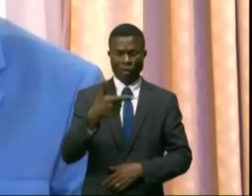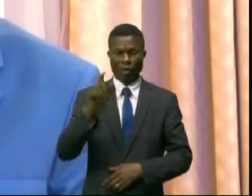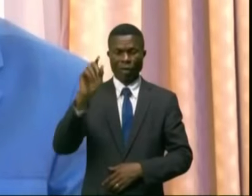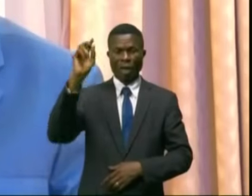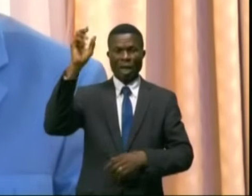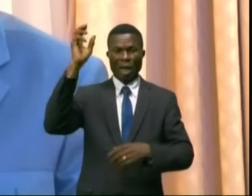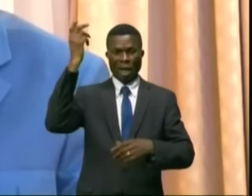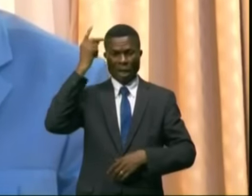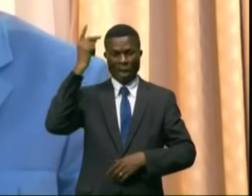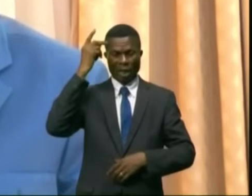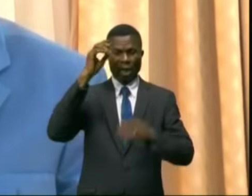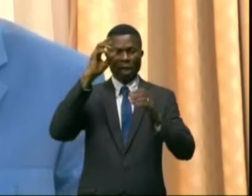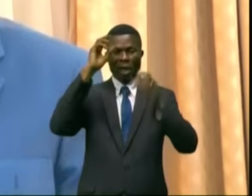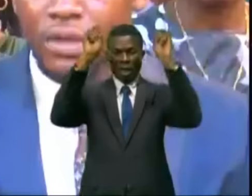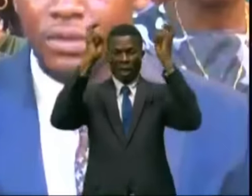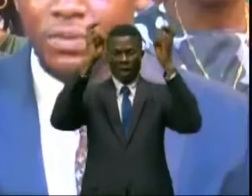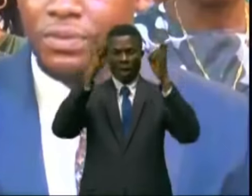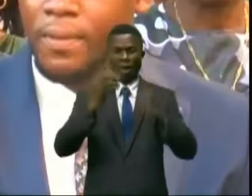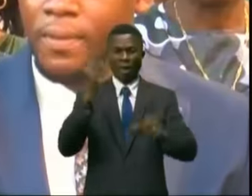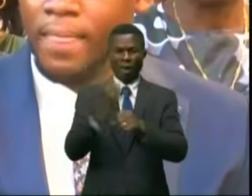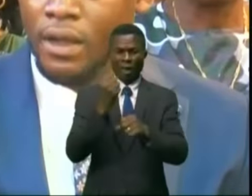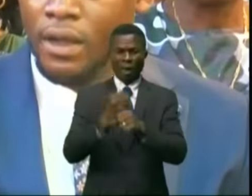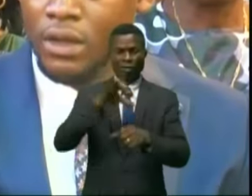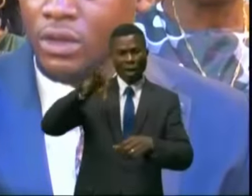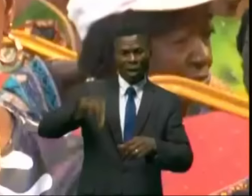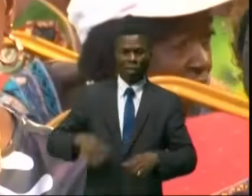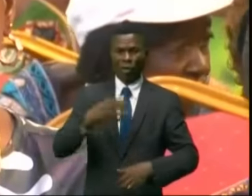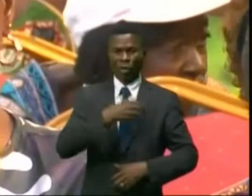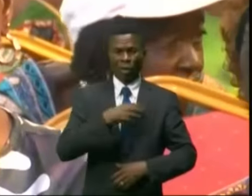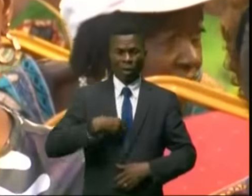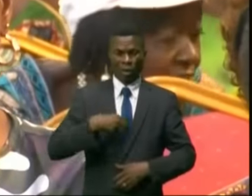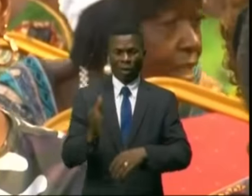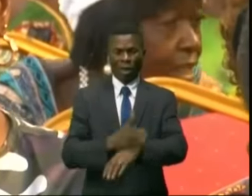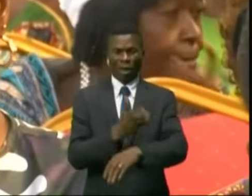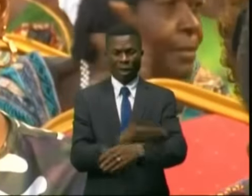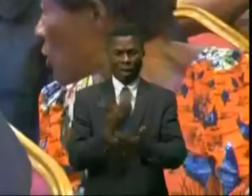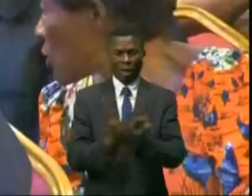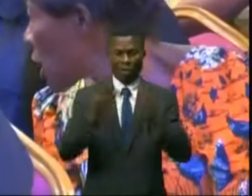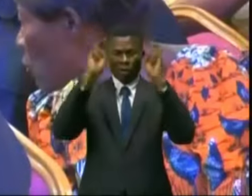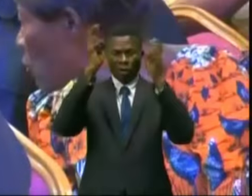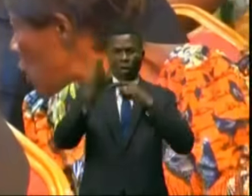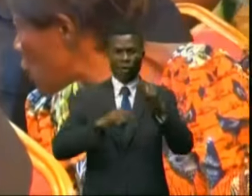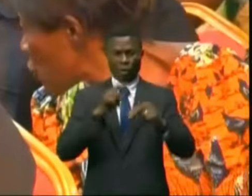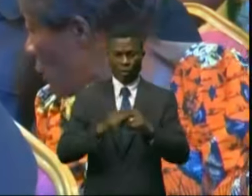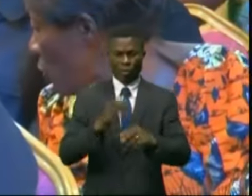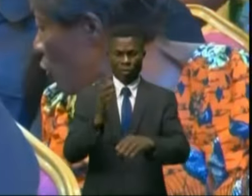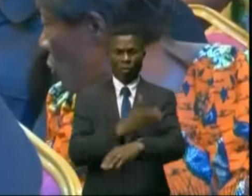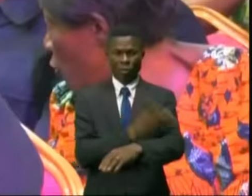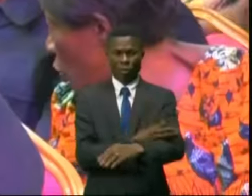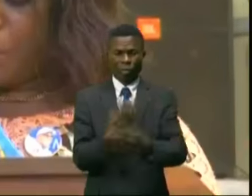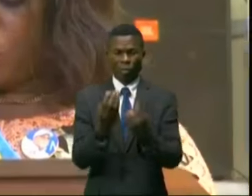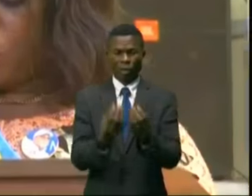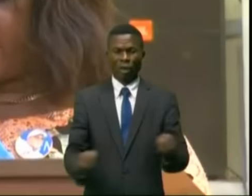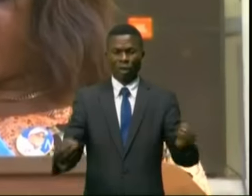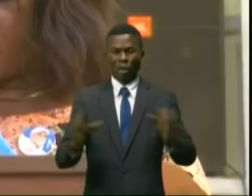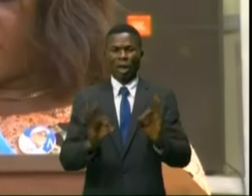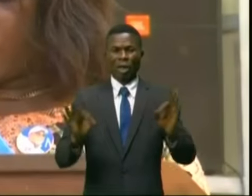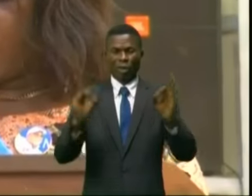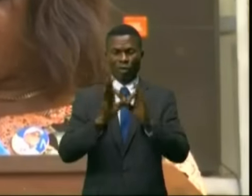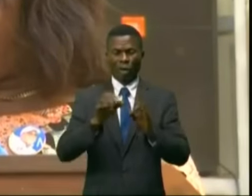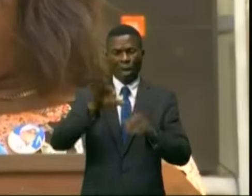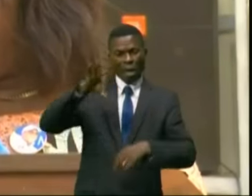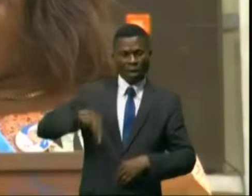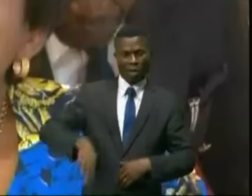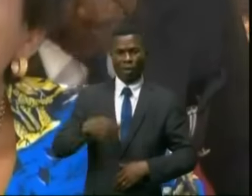internationaux, investir en faveur des femmes, accélérer les rythmes et les thèmes nationaux, accroître les ressources nécessaires en